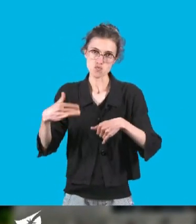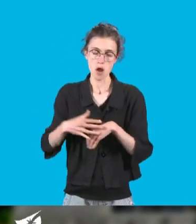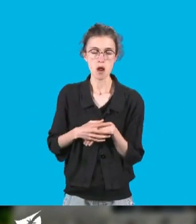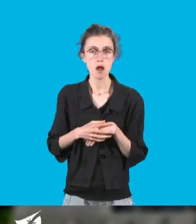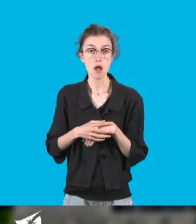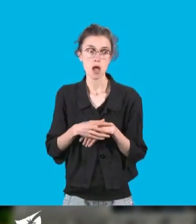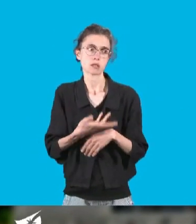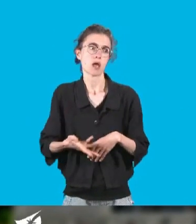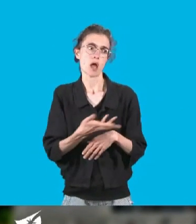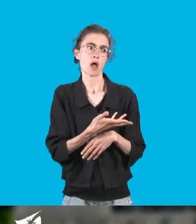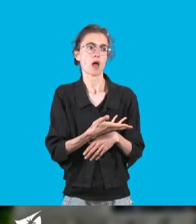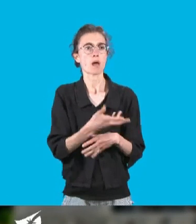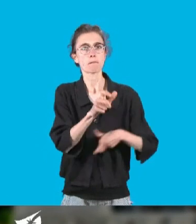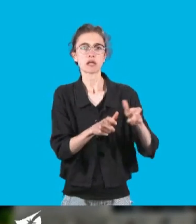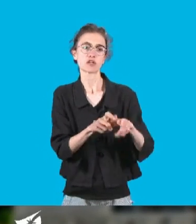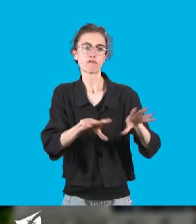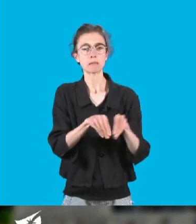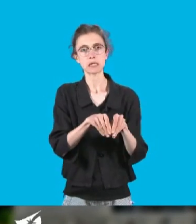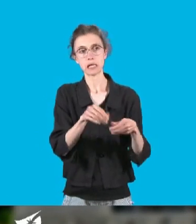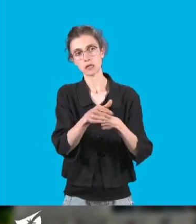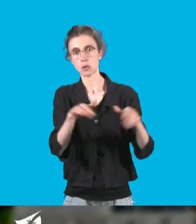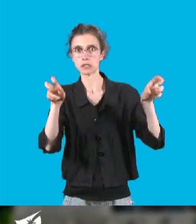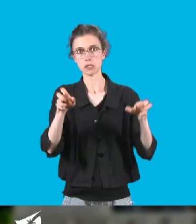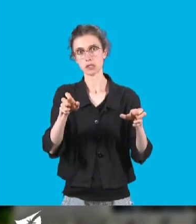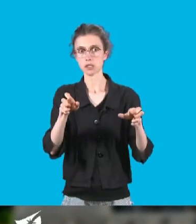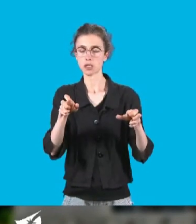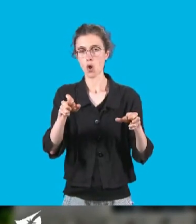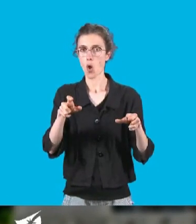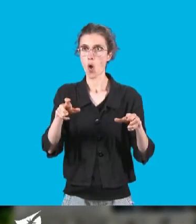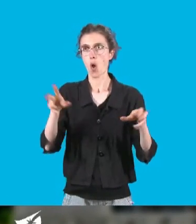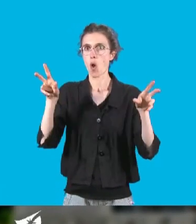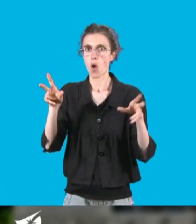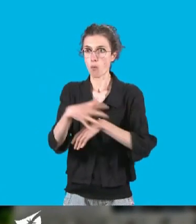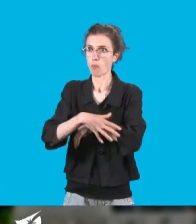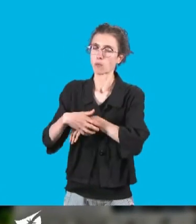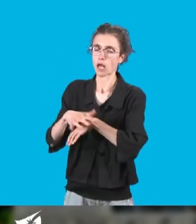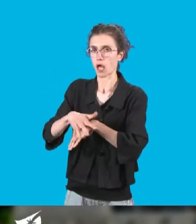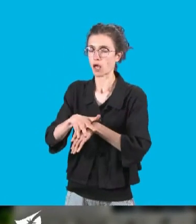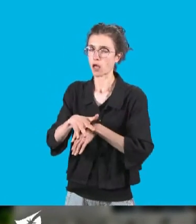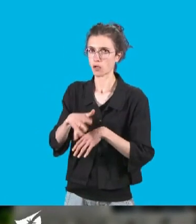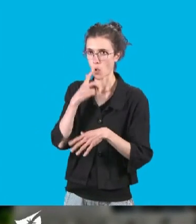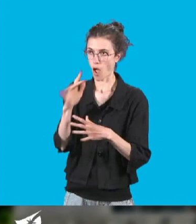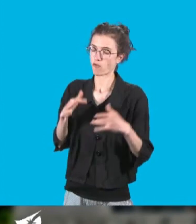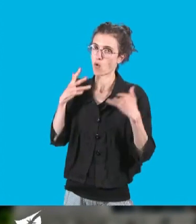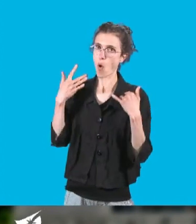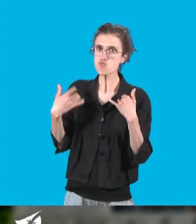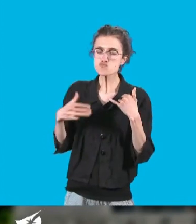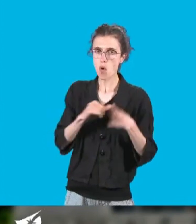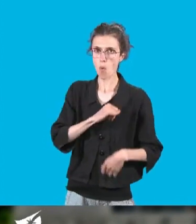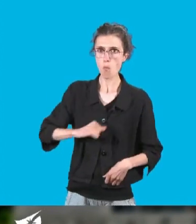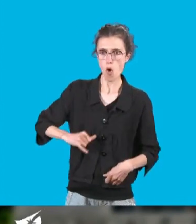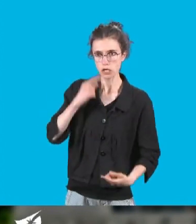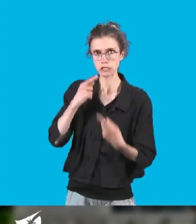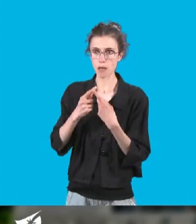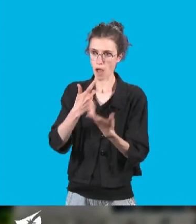la ressentent fortement à cause du prix qui pèse lourdement sur leur pouvoir d'achat, mais aussi sur leur qualité de